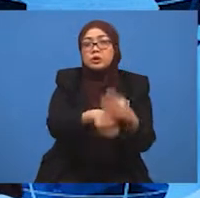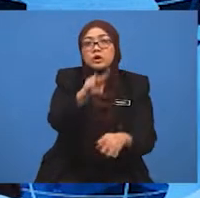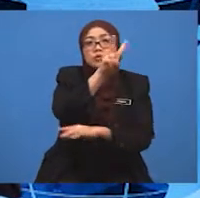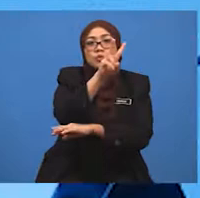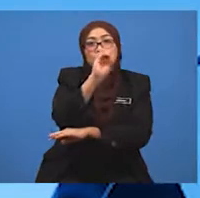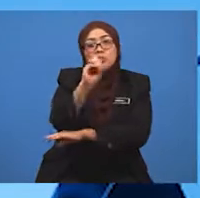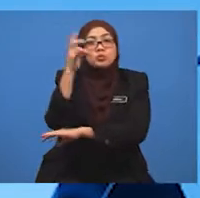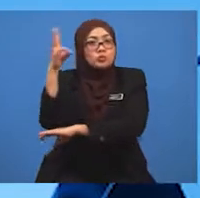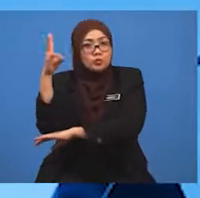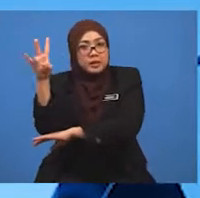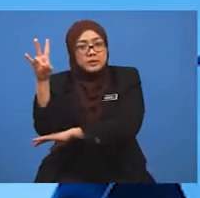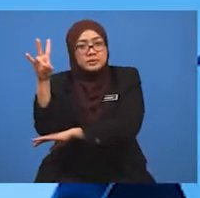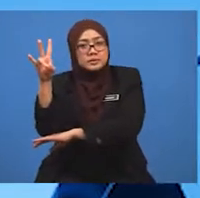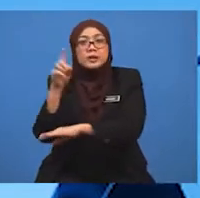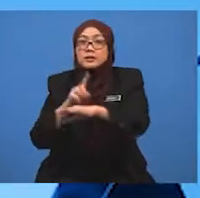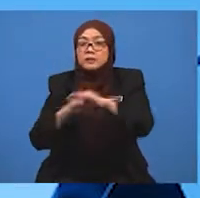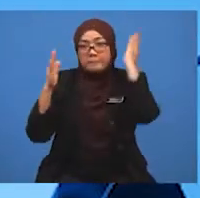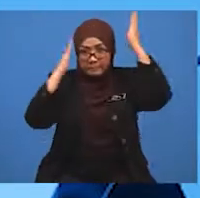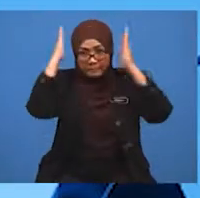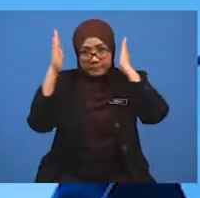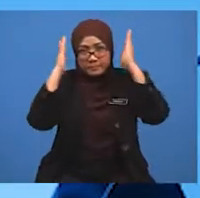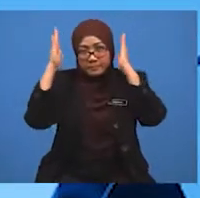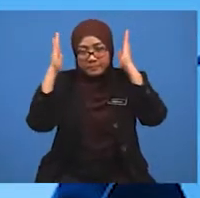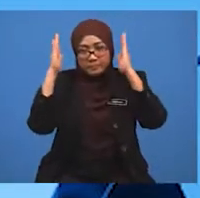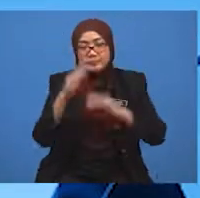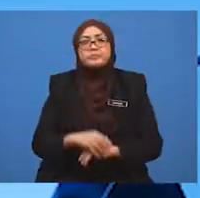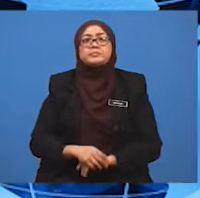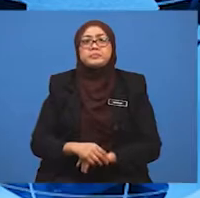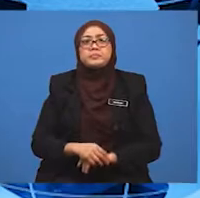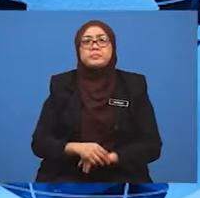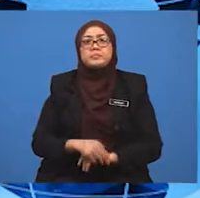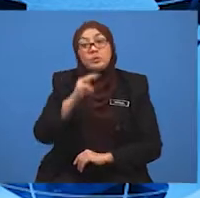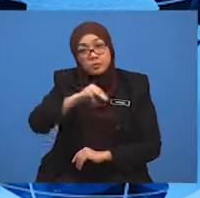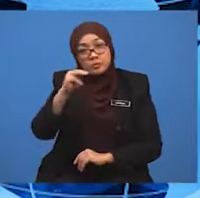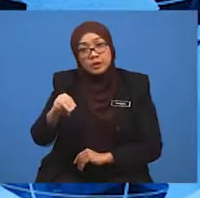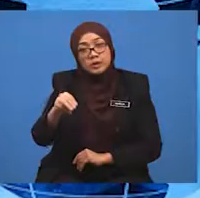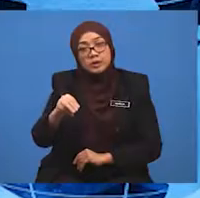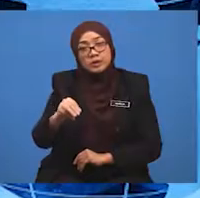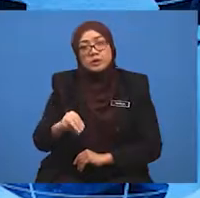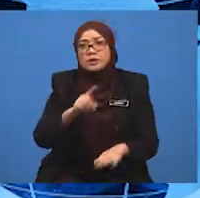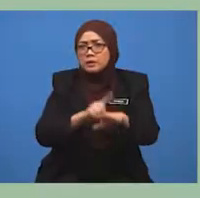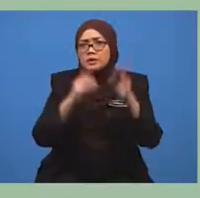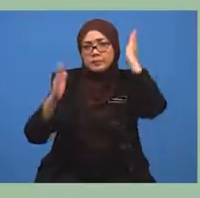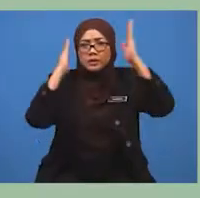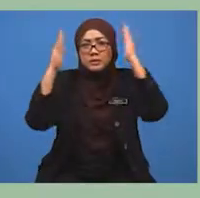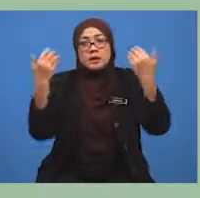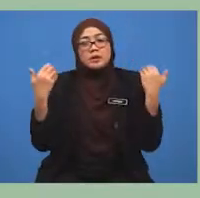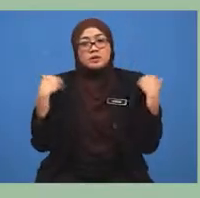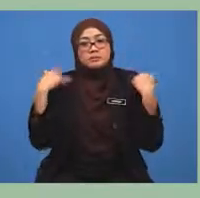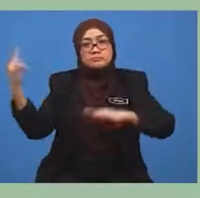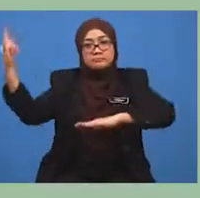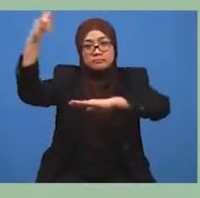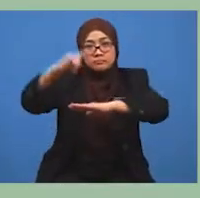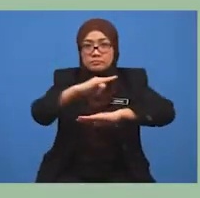Seterusnya, untuk pengetahuan murid-murid, di Malaysia terdapat lapangan terbang